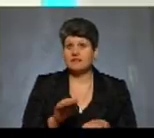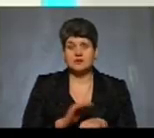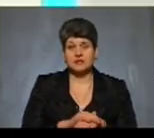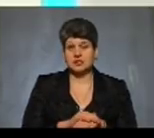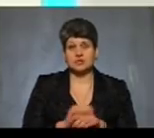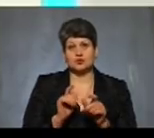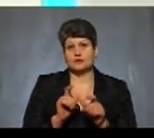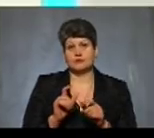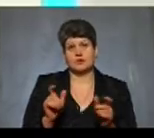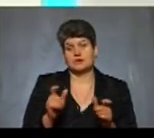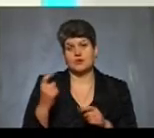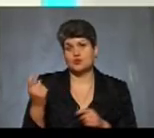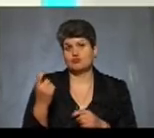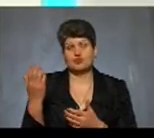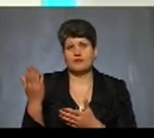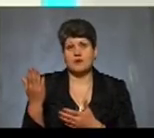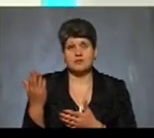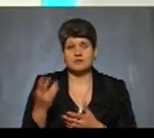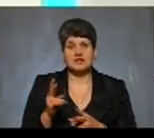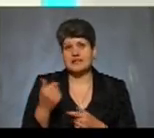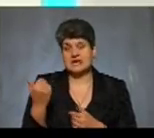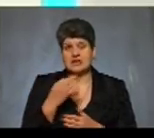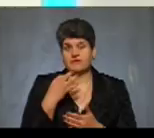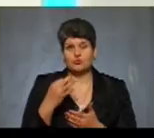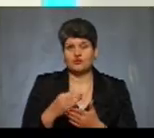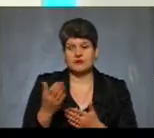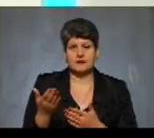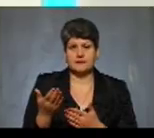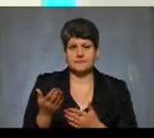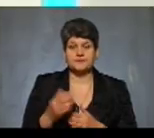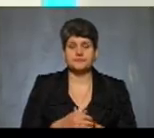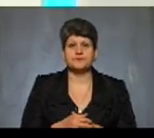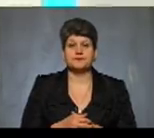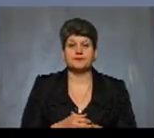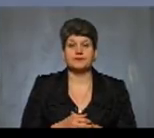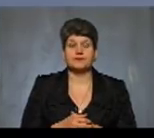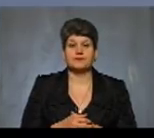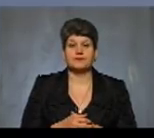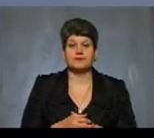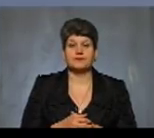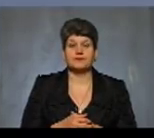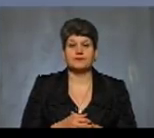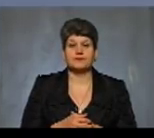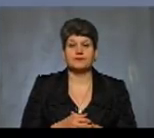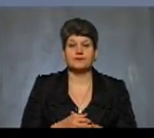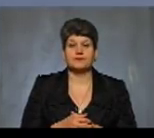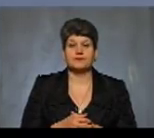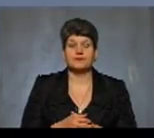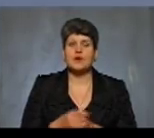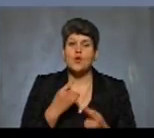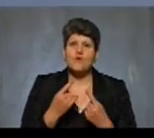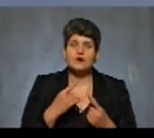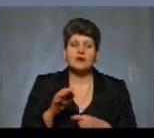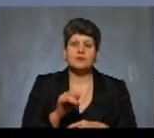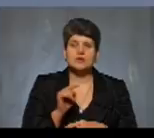господарювання? Тобто, це не їхній відповідальності, що в них в реалізації були неякісні ліки. Говорили